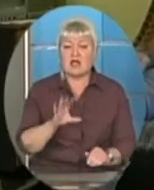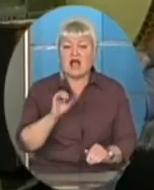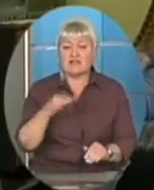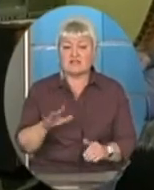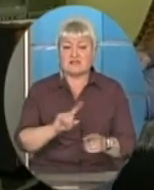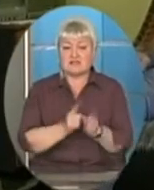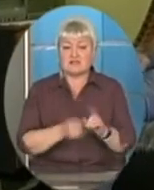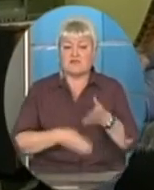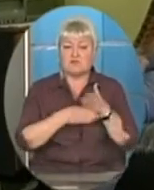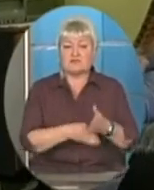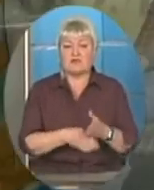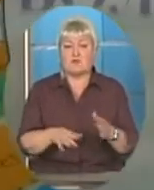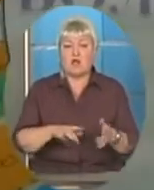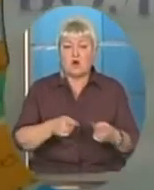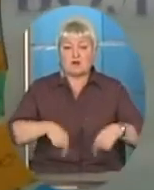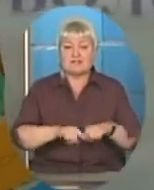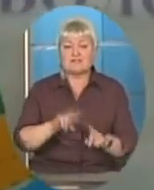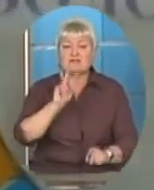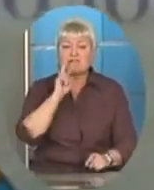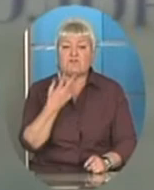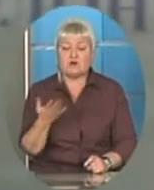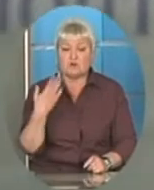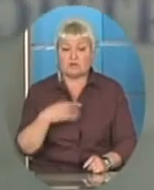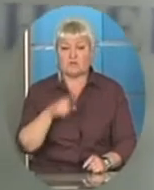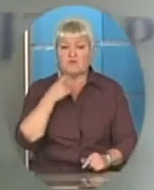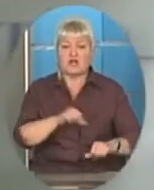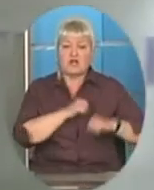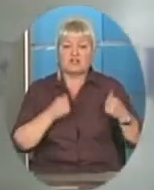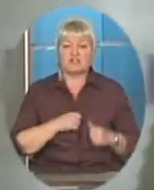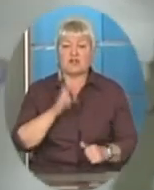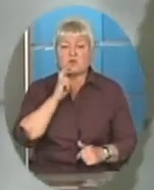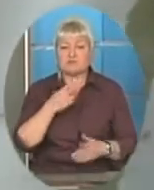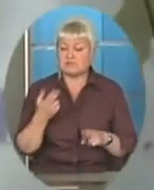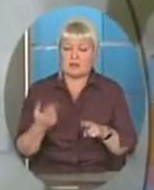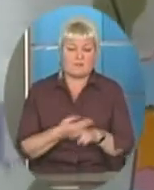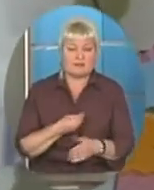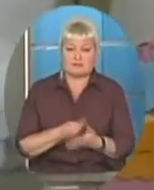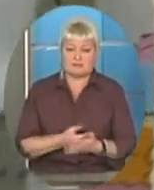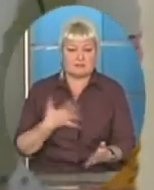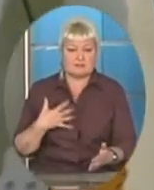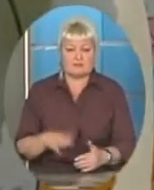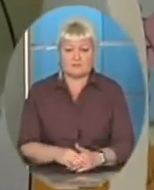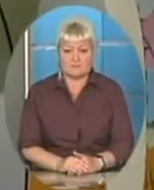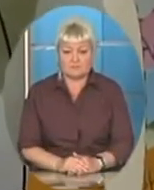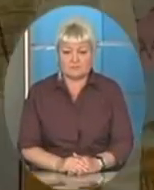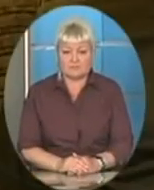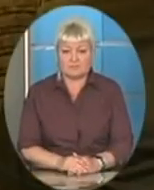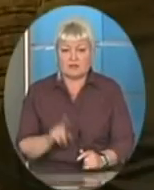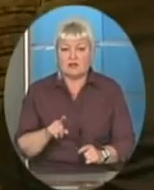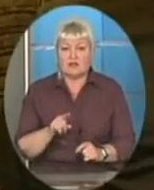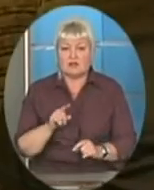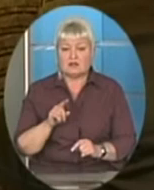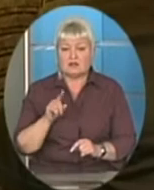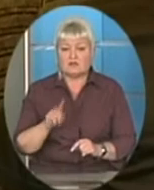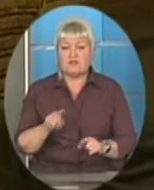організації два роки тому. Каже, щирі додячі усмішки безцінні. Завжди вони щиро підходять, тобто вони без комплексів